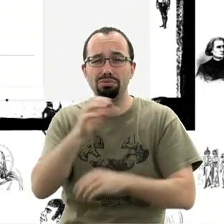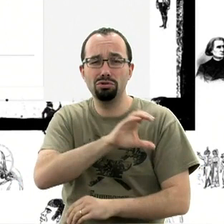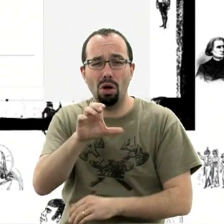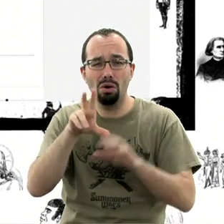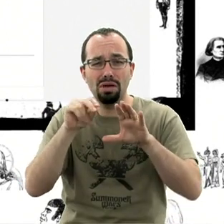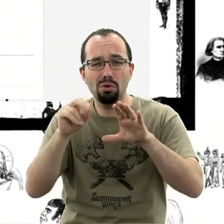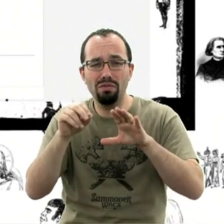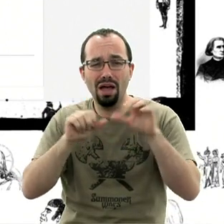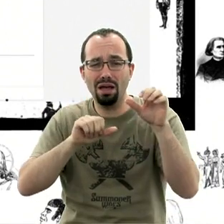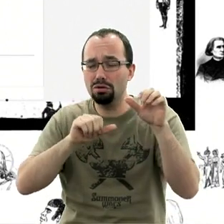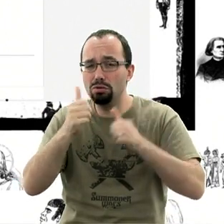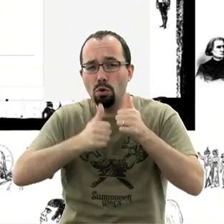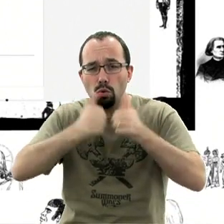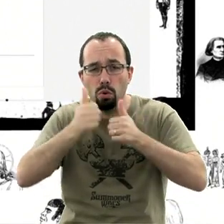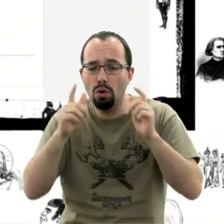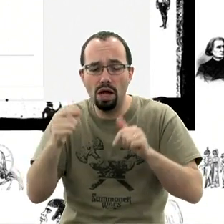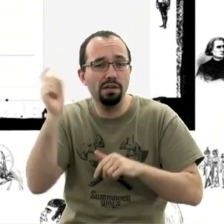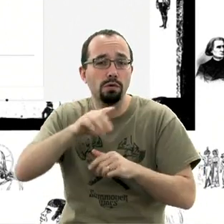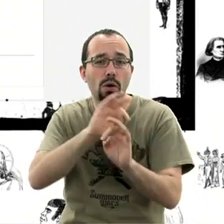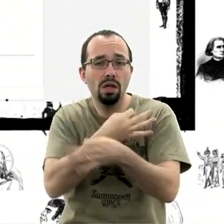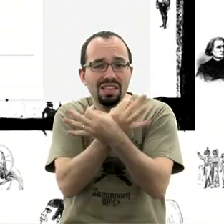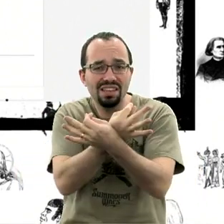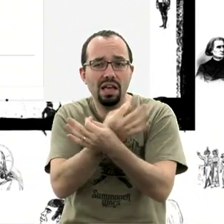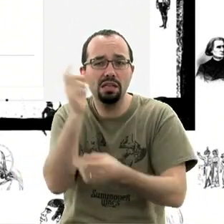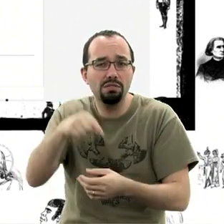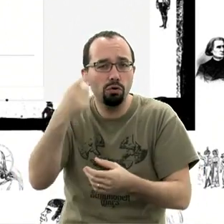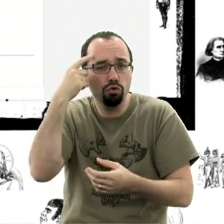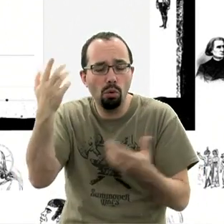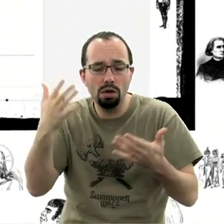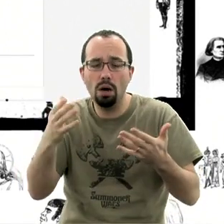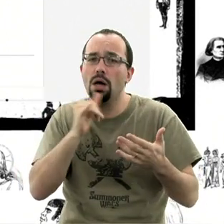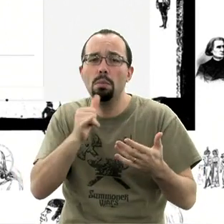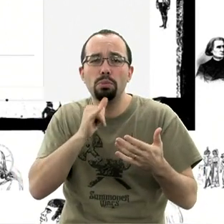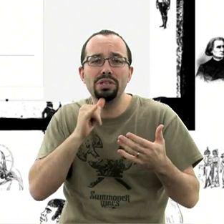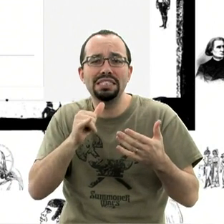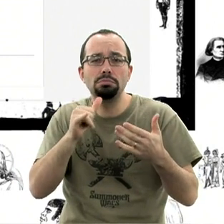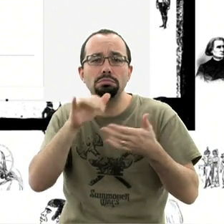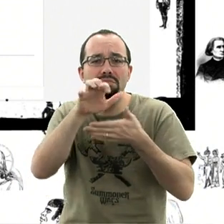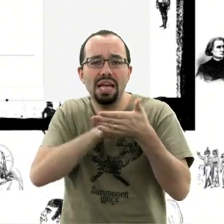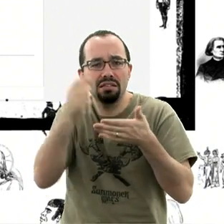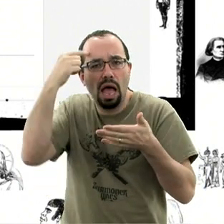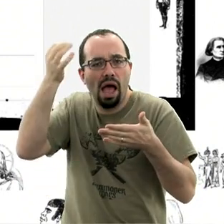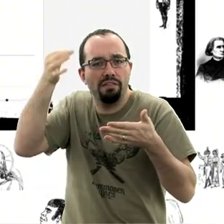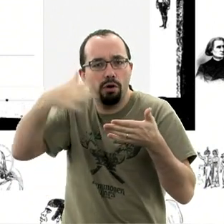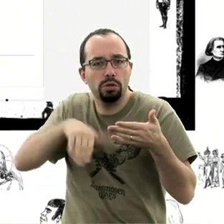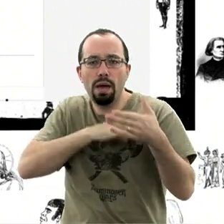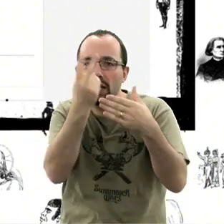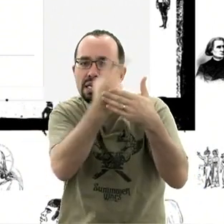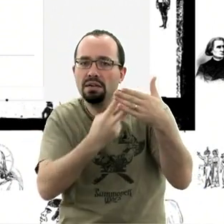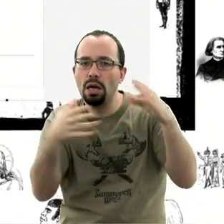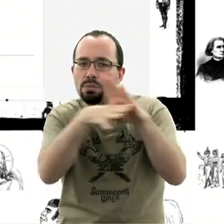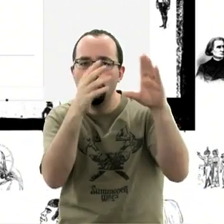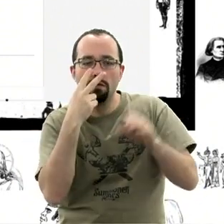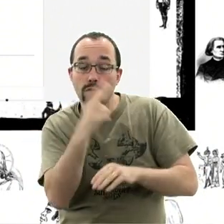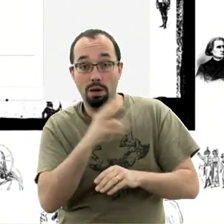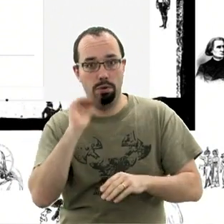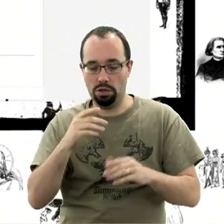Ils ont fait un concours directement sur Tric Crac où les gens devaient, je ne sais pas quoi, mettre une bulle. Il y avait une bulle. fallait mettre le petit texte dans la bulle. Et voilà, ça grimpe, ça grimpe. Ça fait le buzz, comme